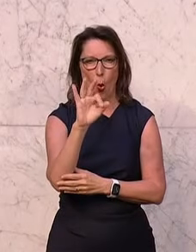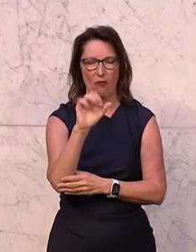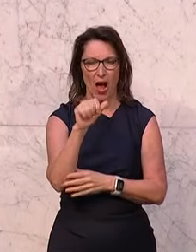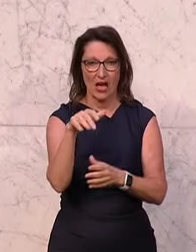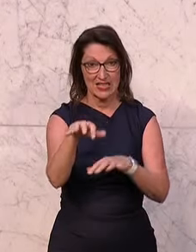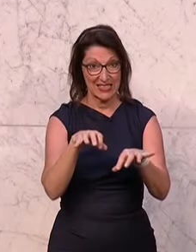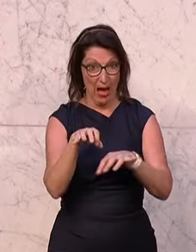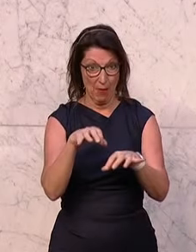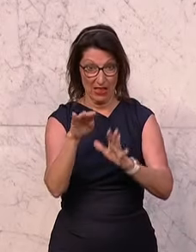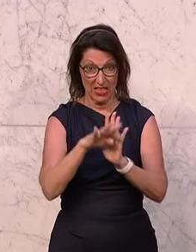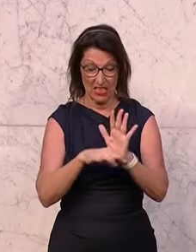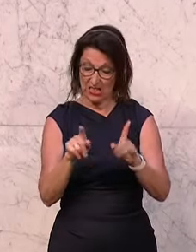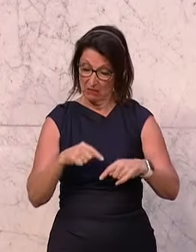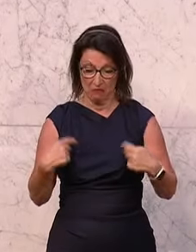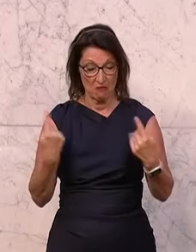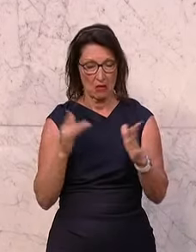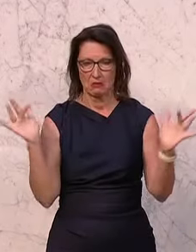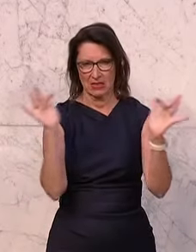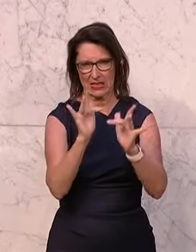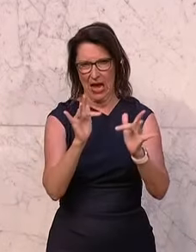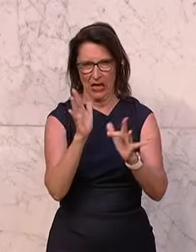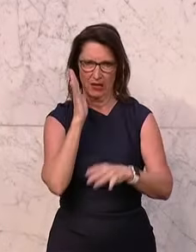zustimmen. Vielen Dank. Dank. Applaus Dank. Vielen